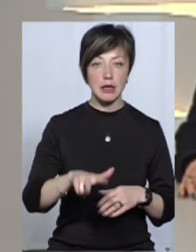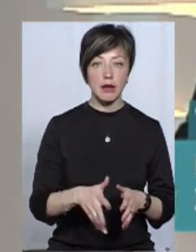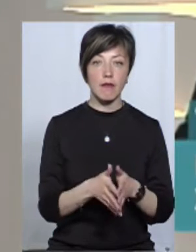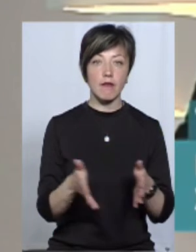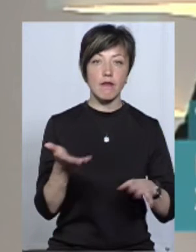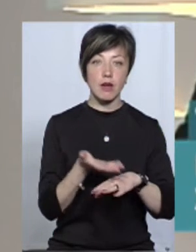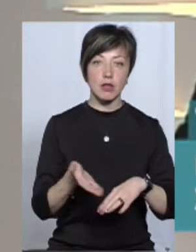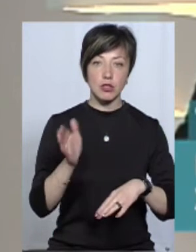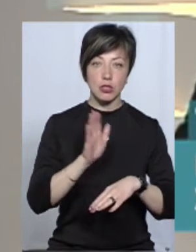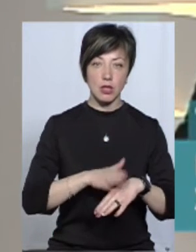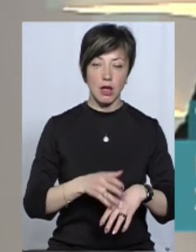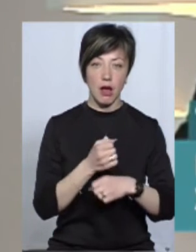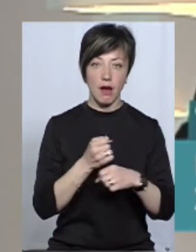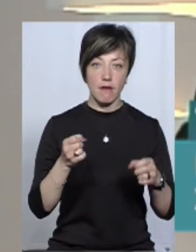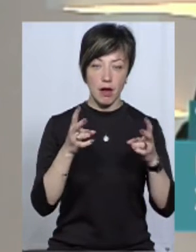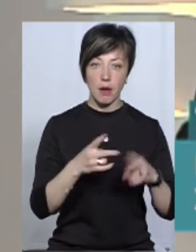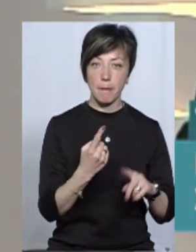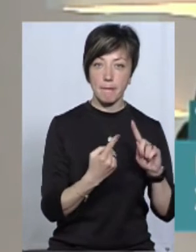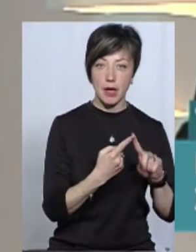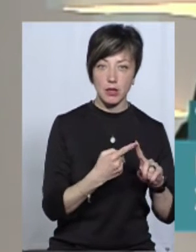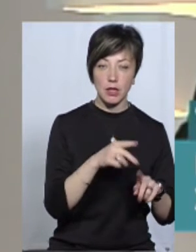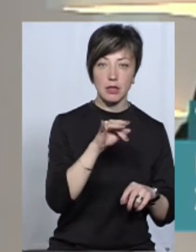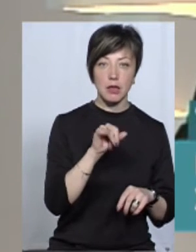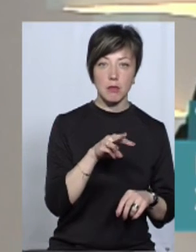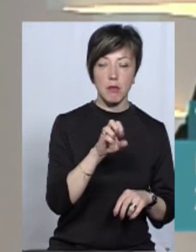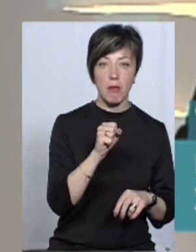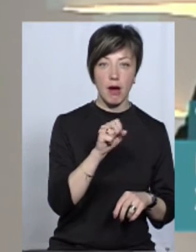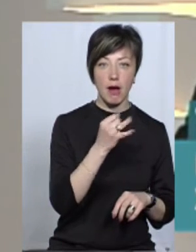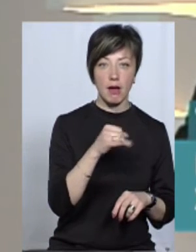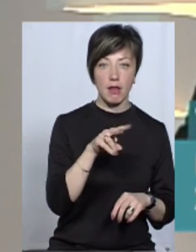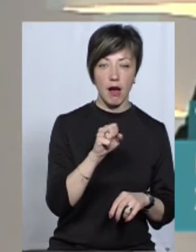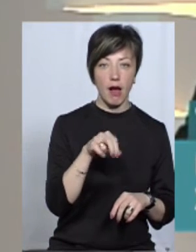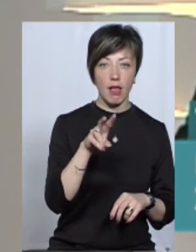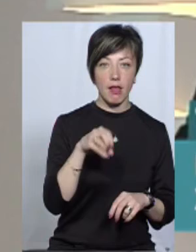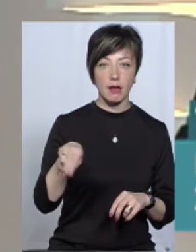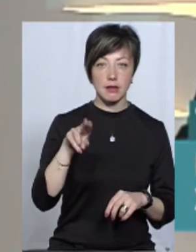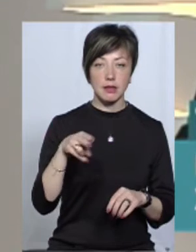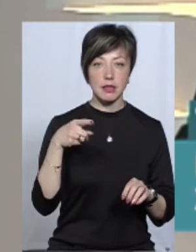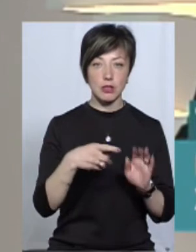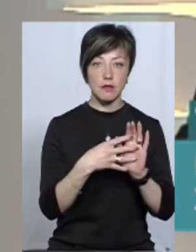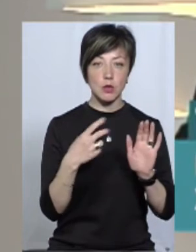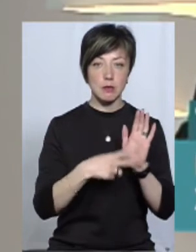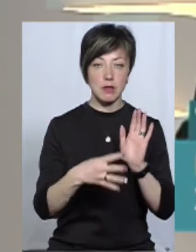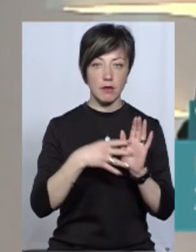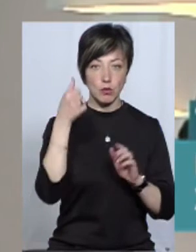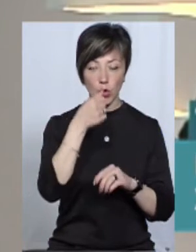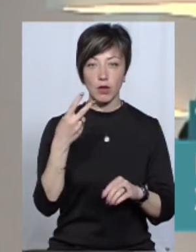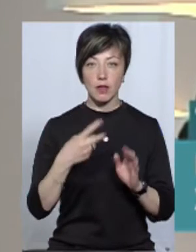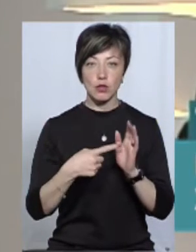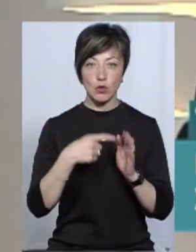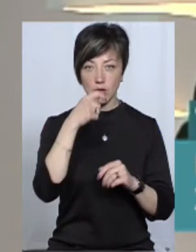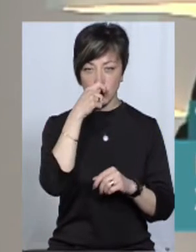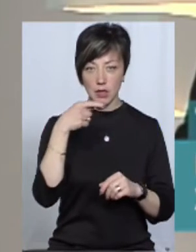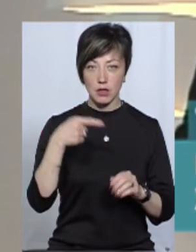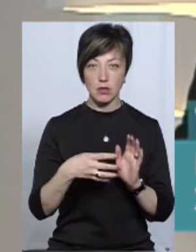важкі аварії на АЕС. Перша – у Трі Майл-Айленді у 1979 році, 26